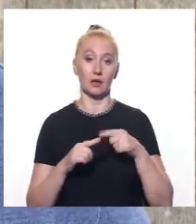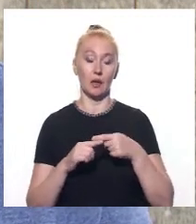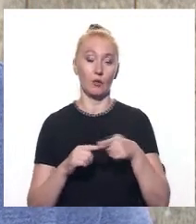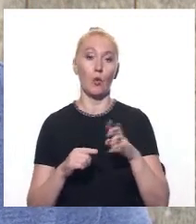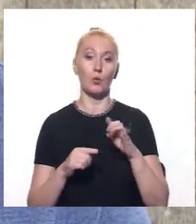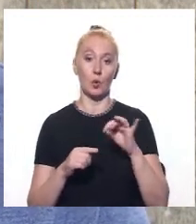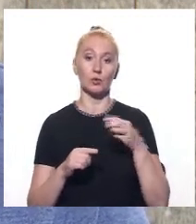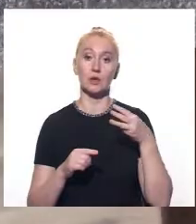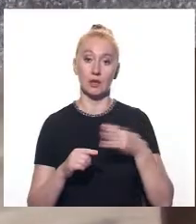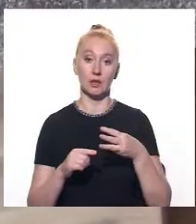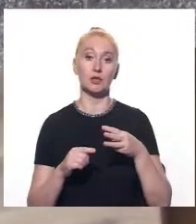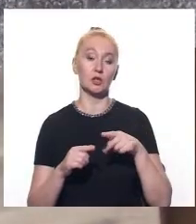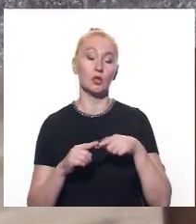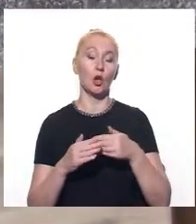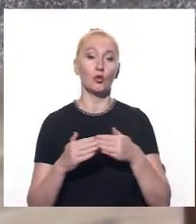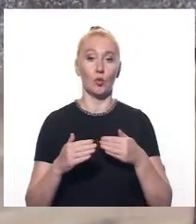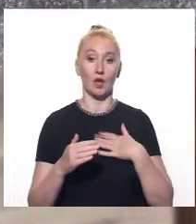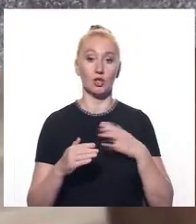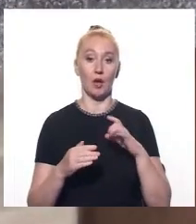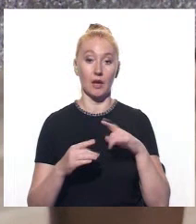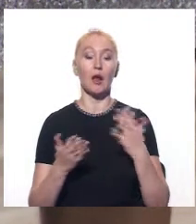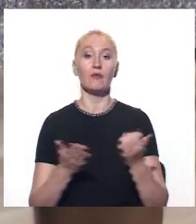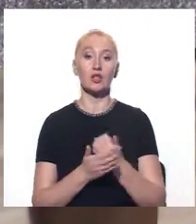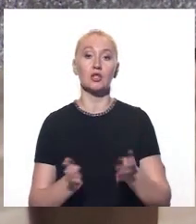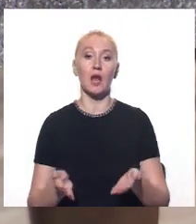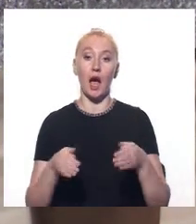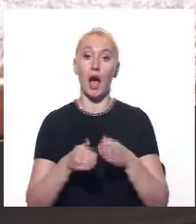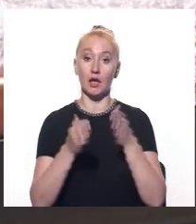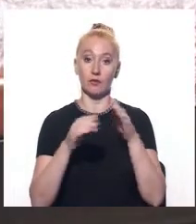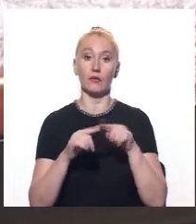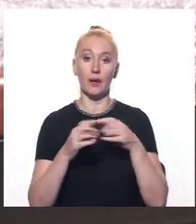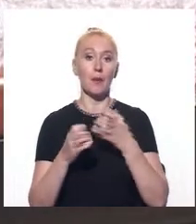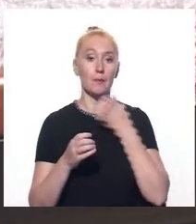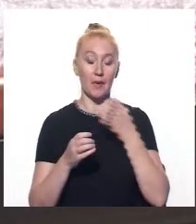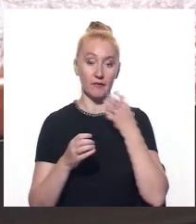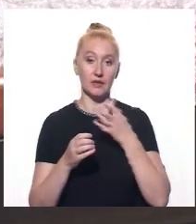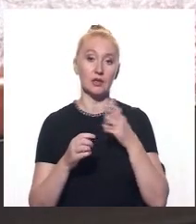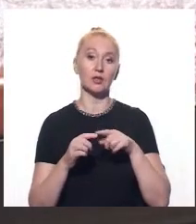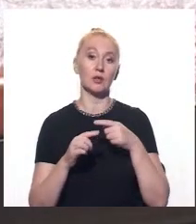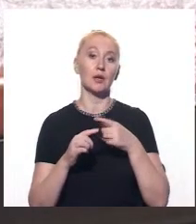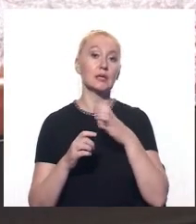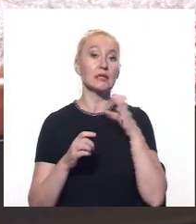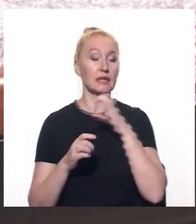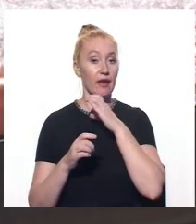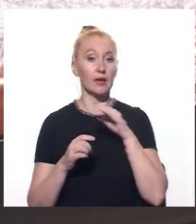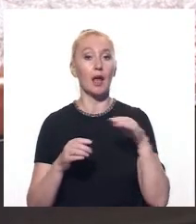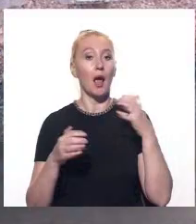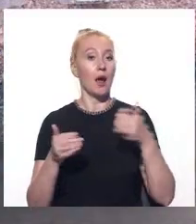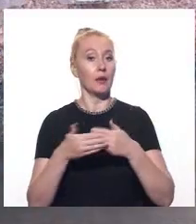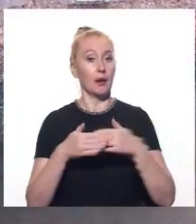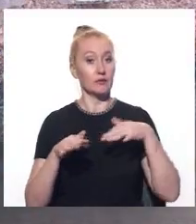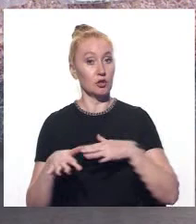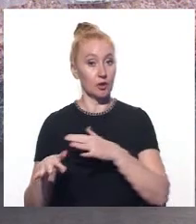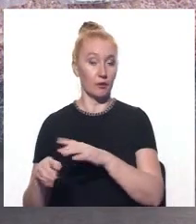років до нашої ери. Також знайшли амфору з Північного Причерномор'я, скіфські стріли, козацькі монети та багато